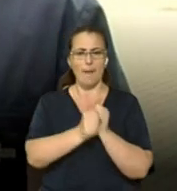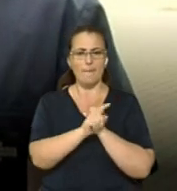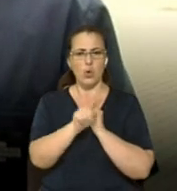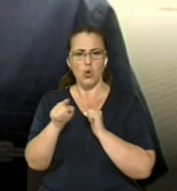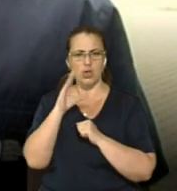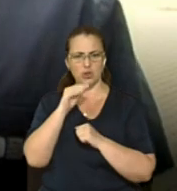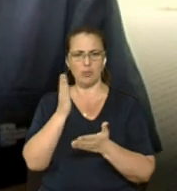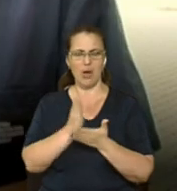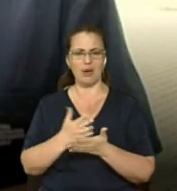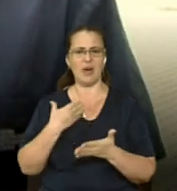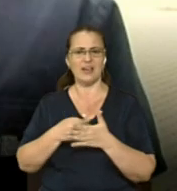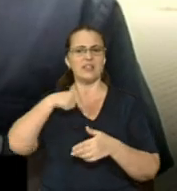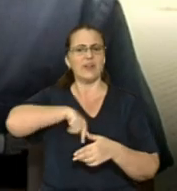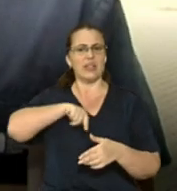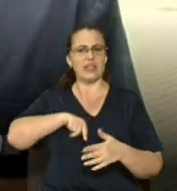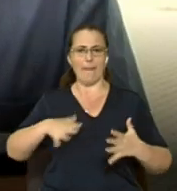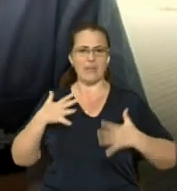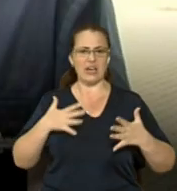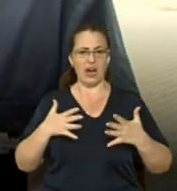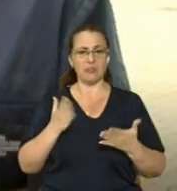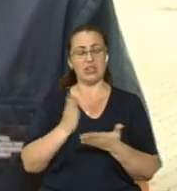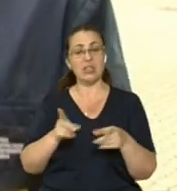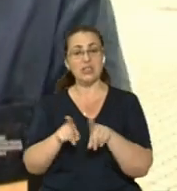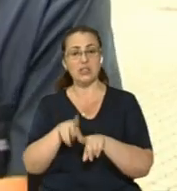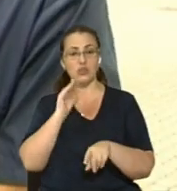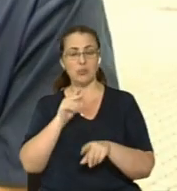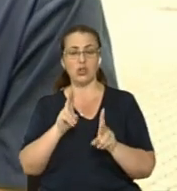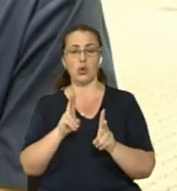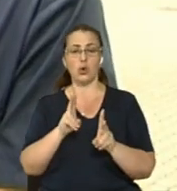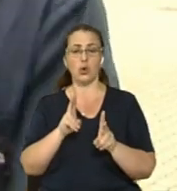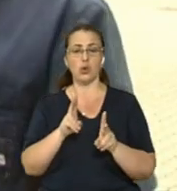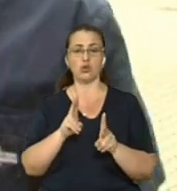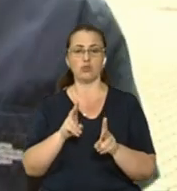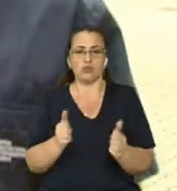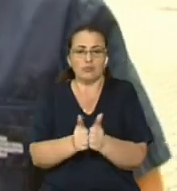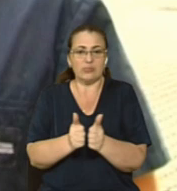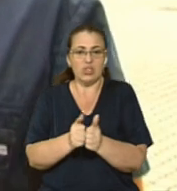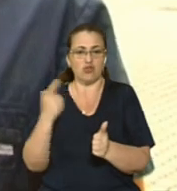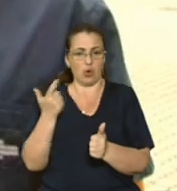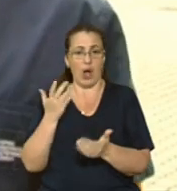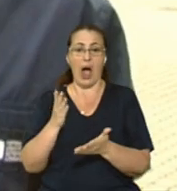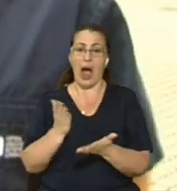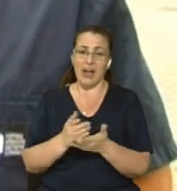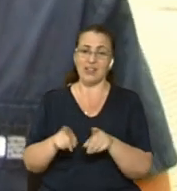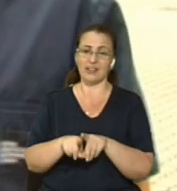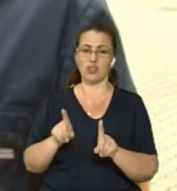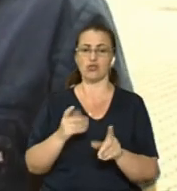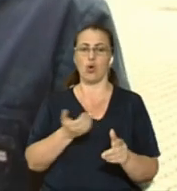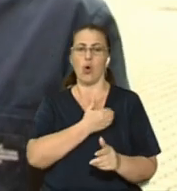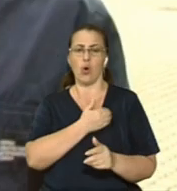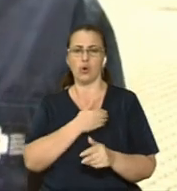темперамент. Є собачки, які хочуть ближче бути до свого сподаря. Є собачки, яким хочеться побавитися,